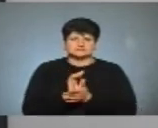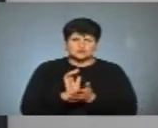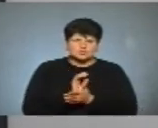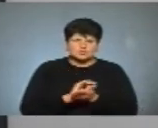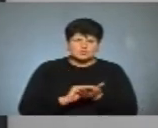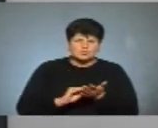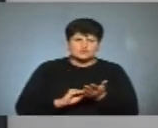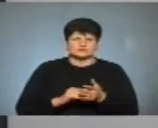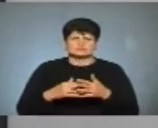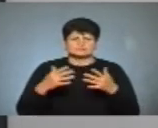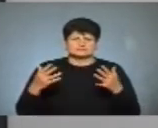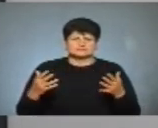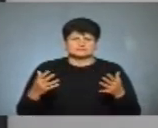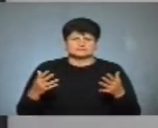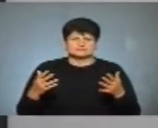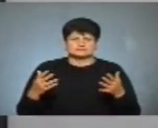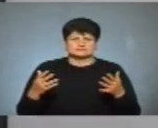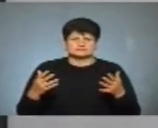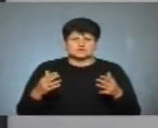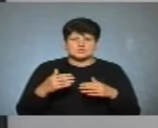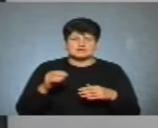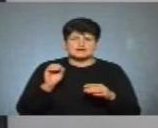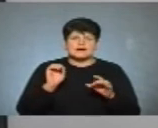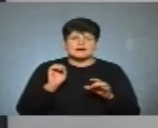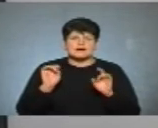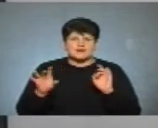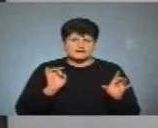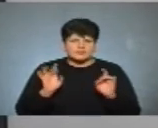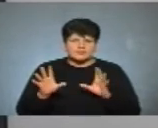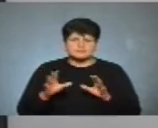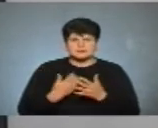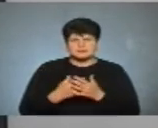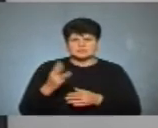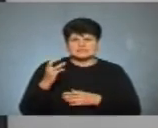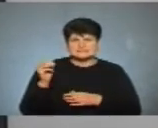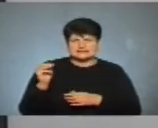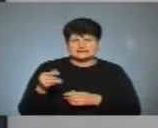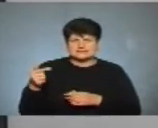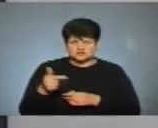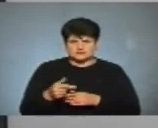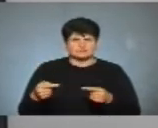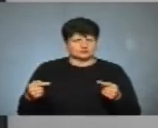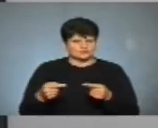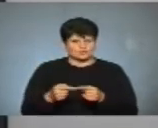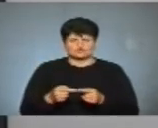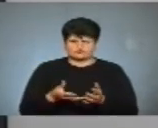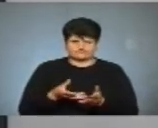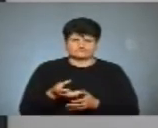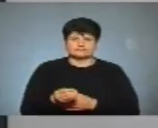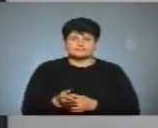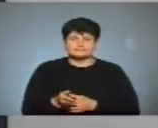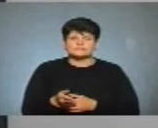продукцією, зовнішньою рекламою, напевно, 300 тисяч ми точно подолаємо. Якщо